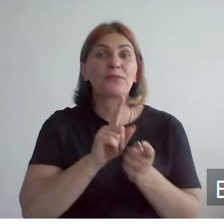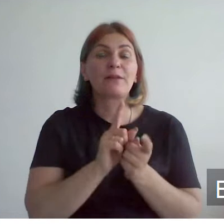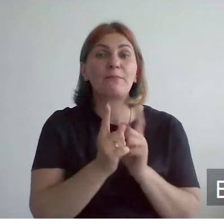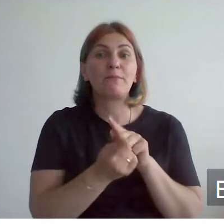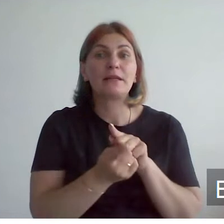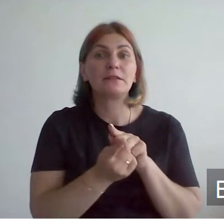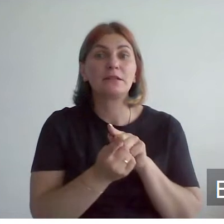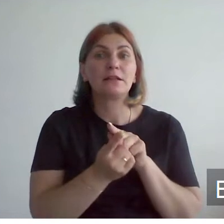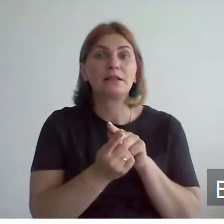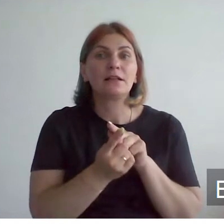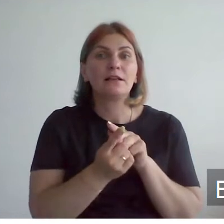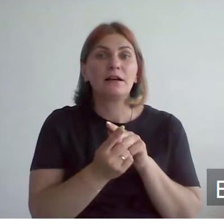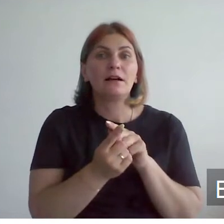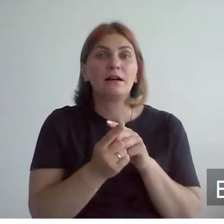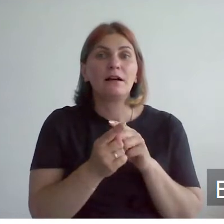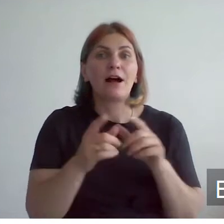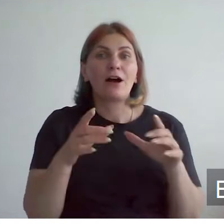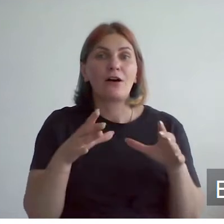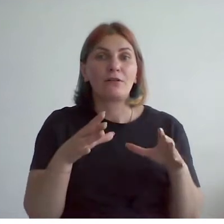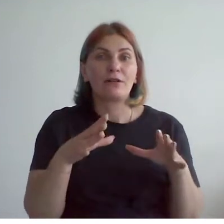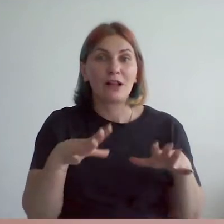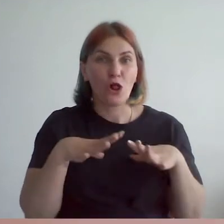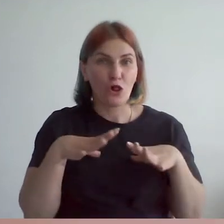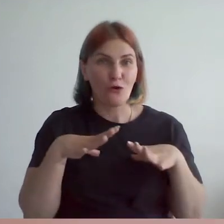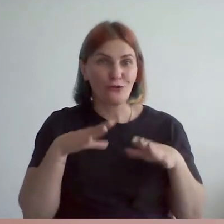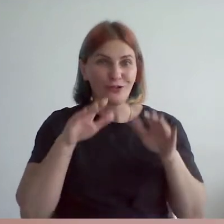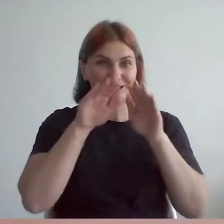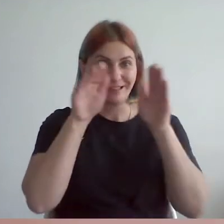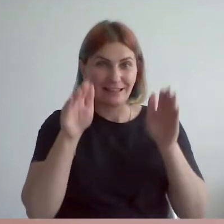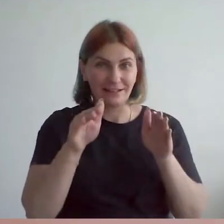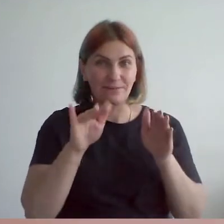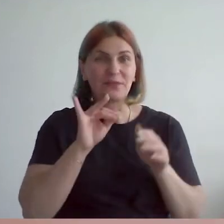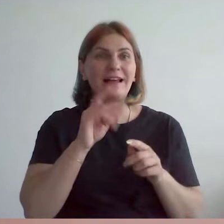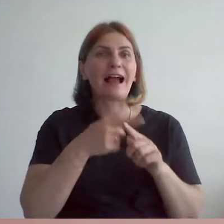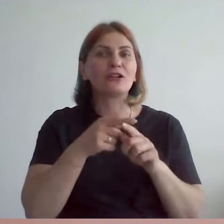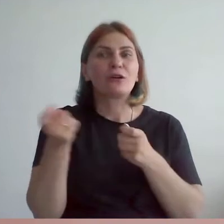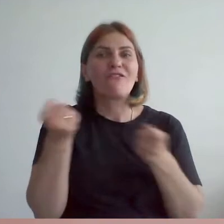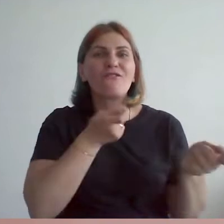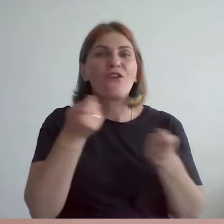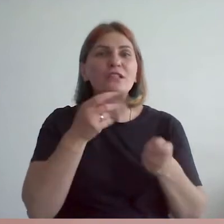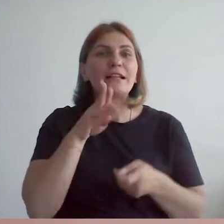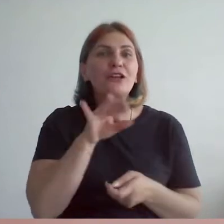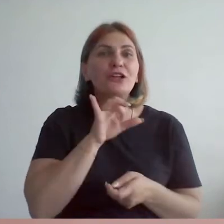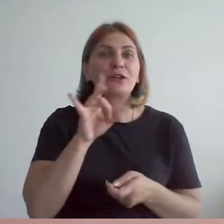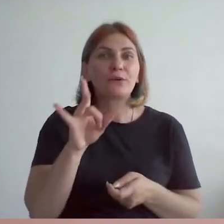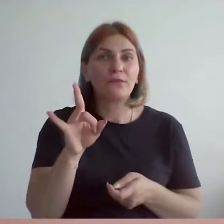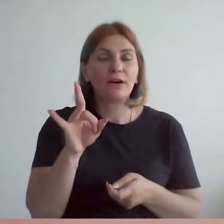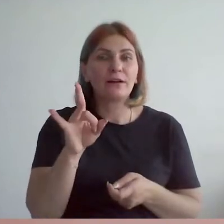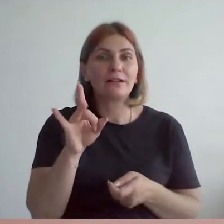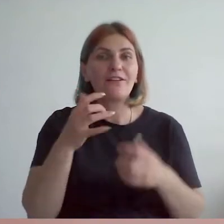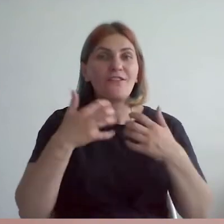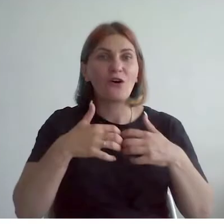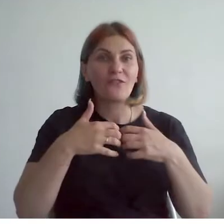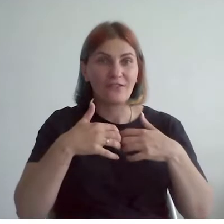вместо экипажей, запряженных лошадьми, повозок, развозивших товары, фабрики